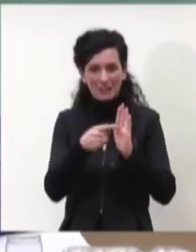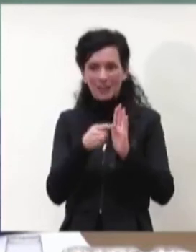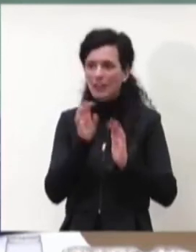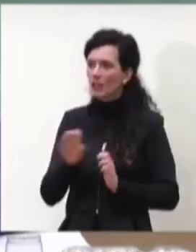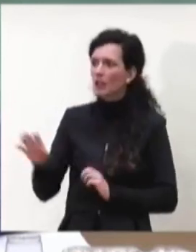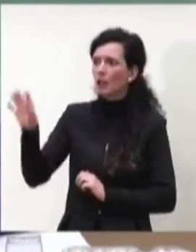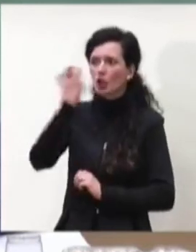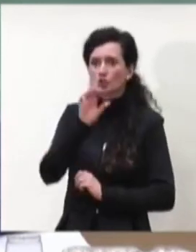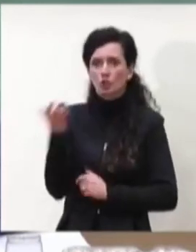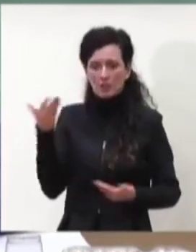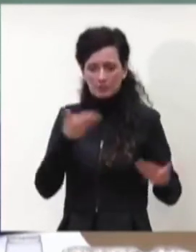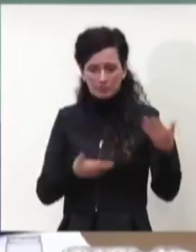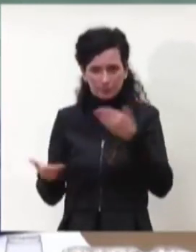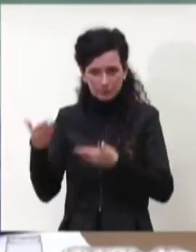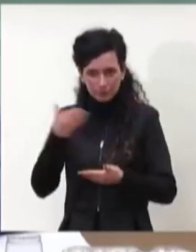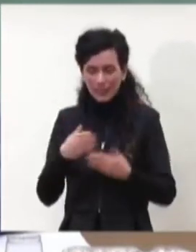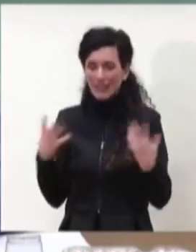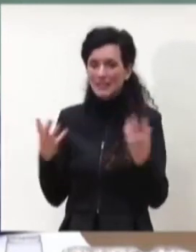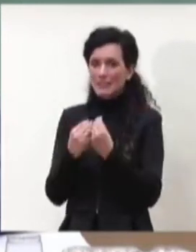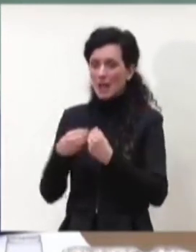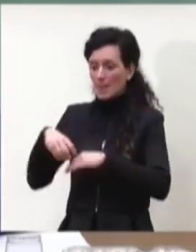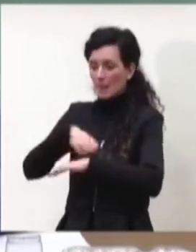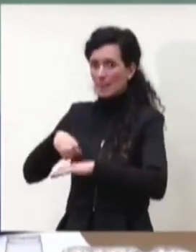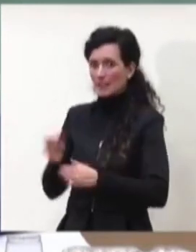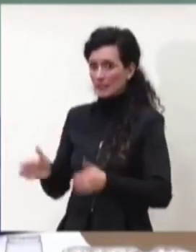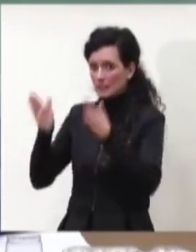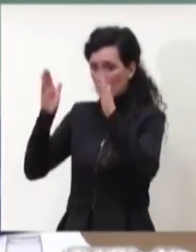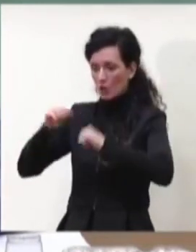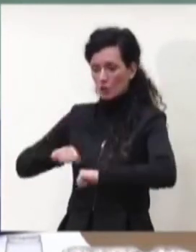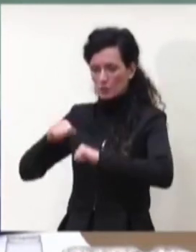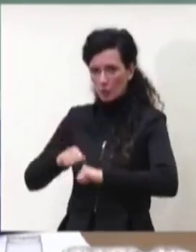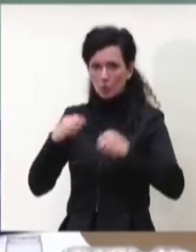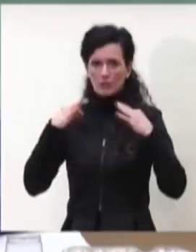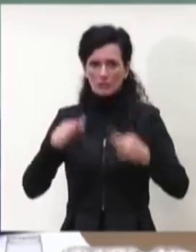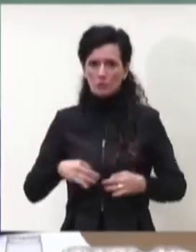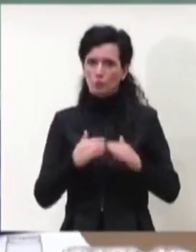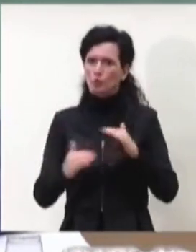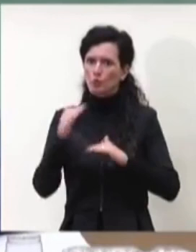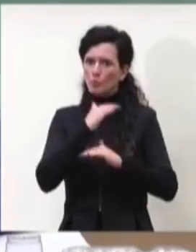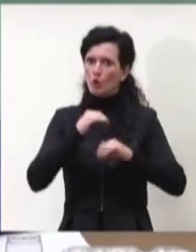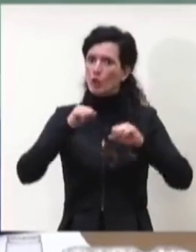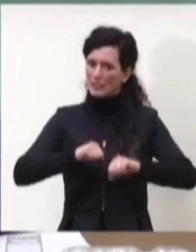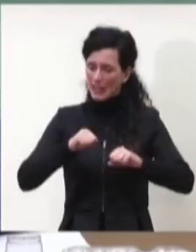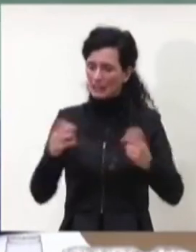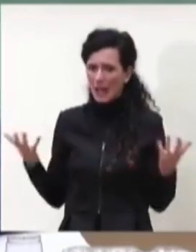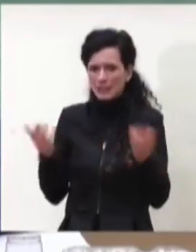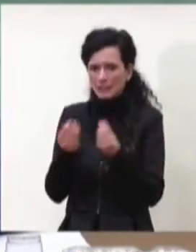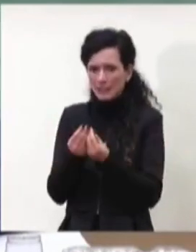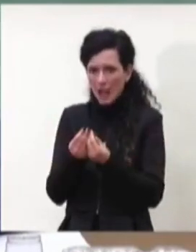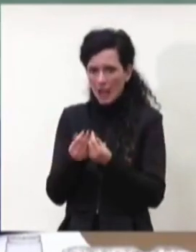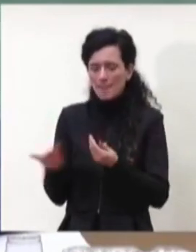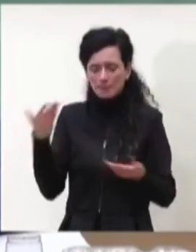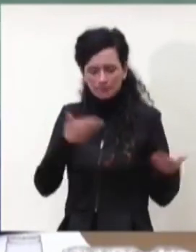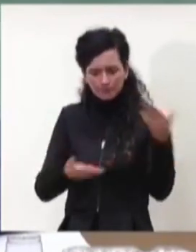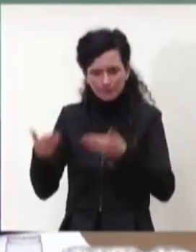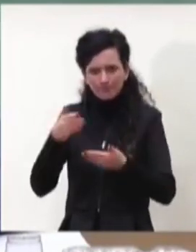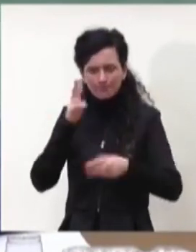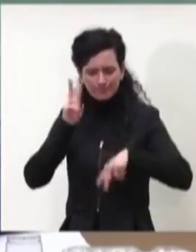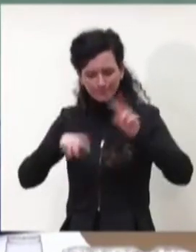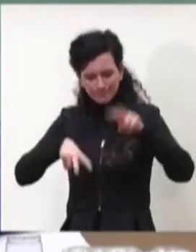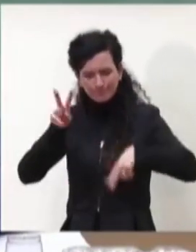'interfaccia continua col Ministero della Salute e con l'Istituto Superiore di Sanità. In questa dialettica